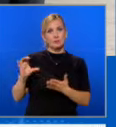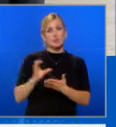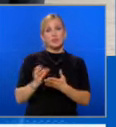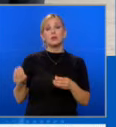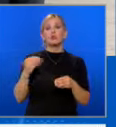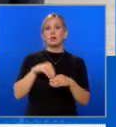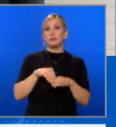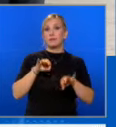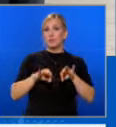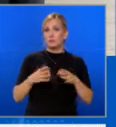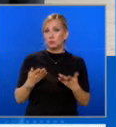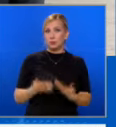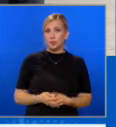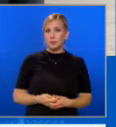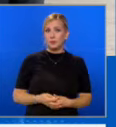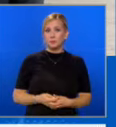изборите?